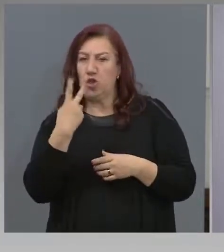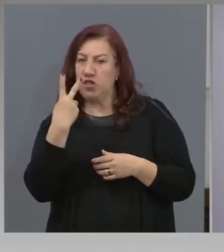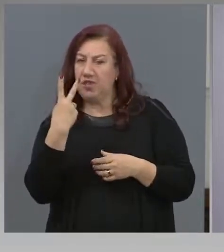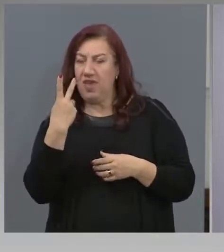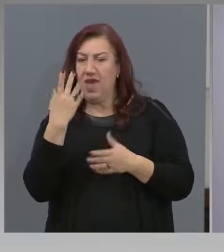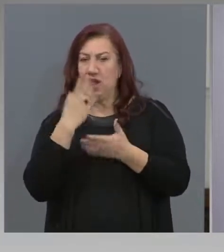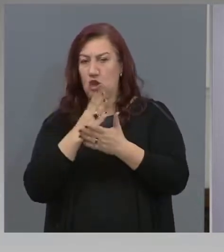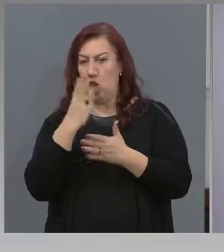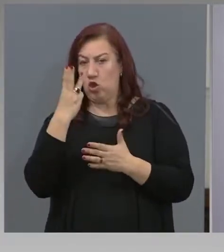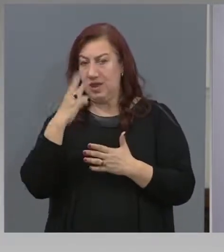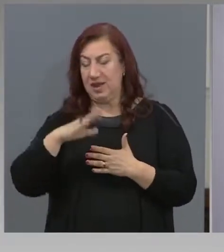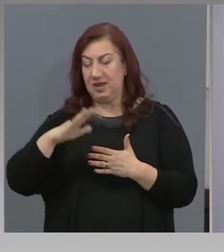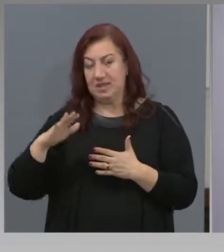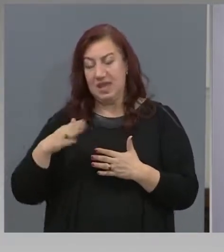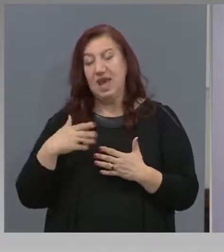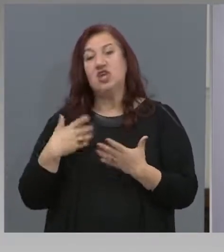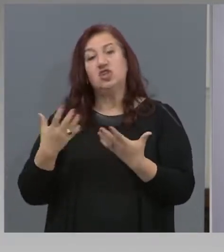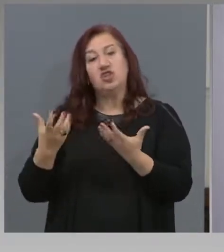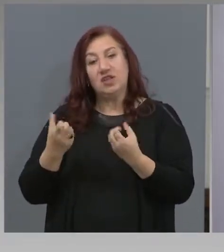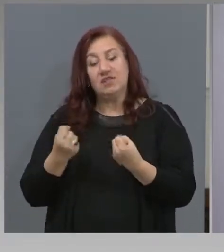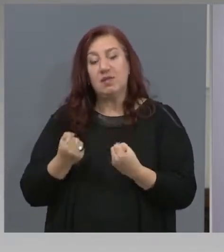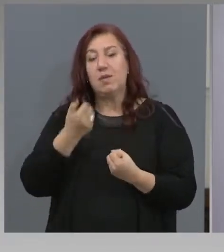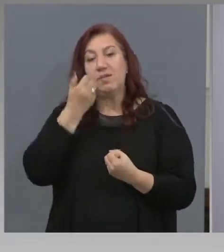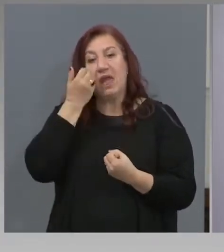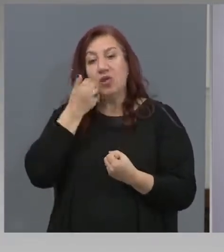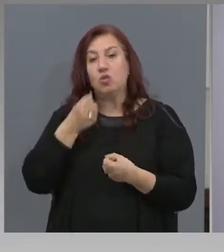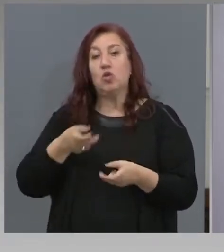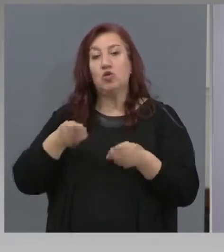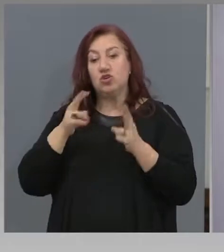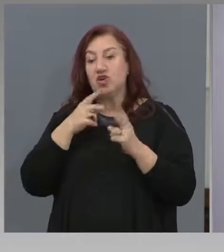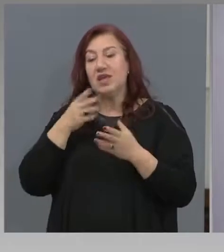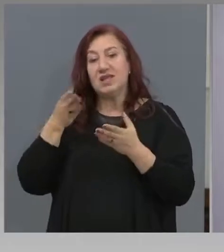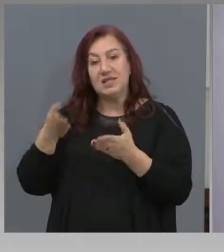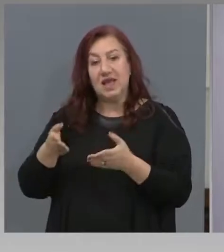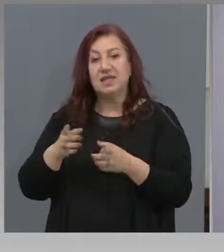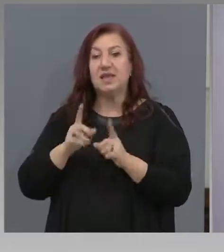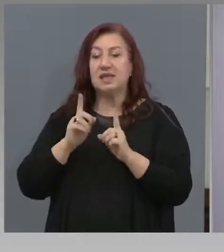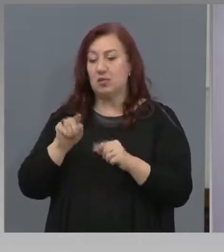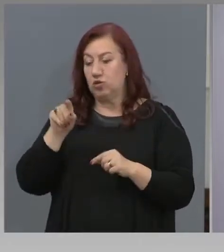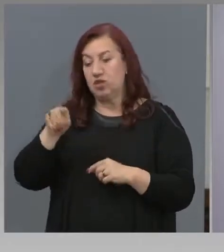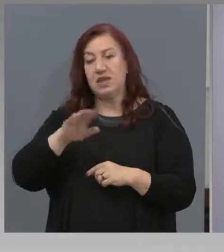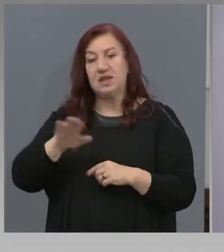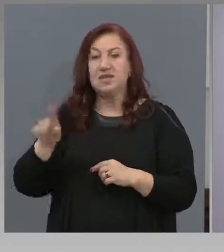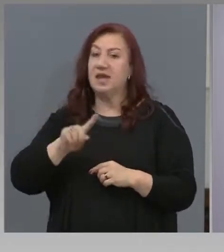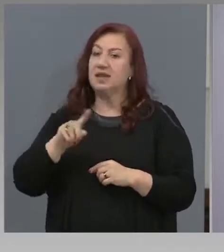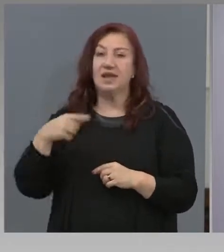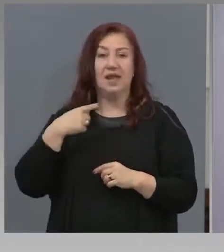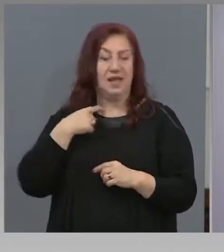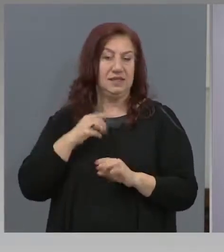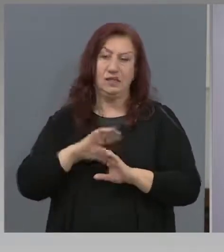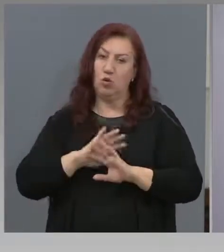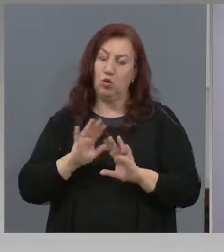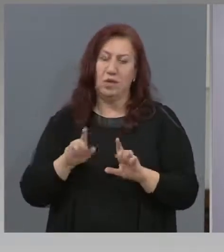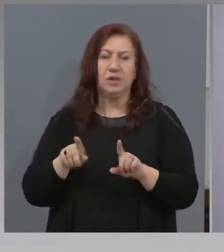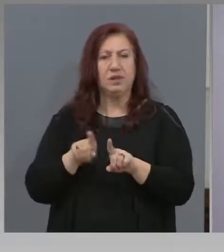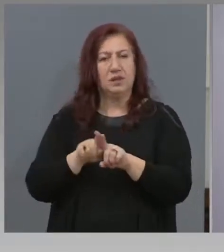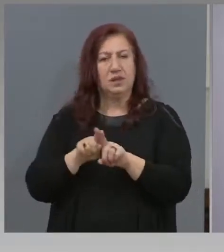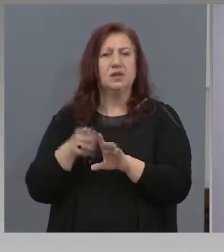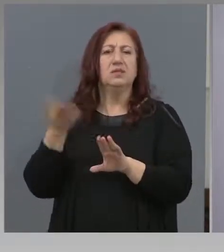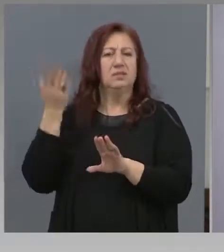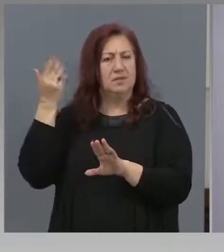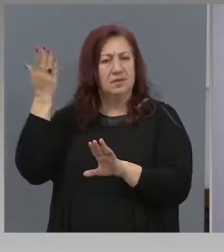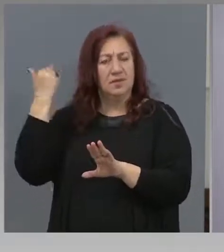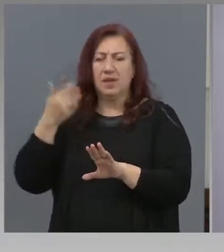ще вземем най-благоприятното решение за тях, така че да ни бъдат ощетени. И в предходни години сме имали такива случаи. Дете с